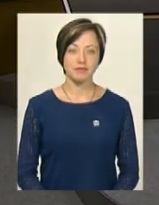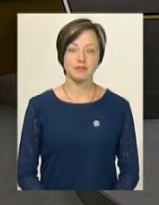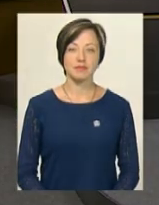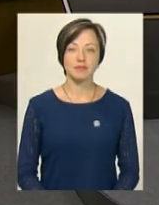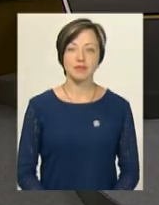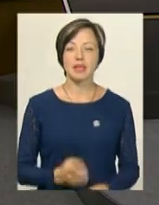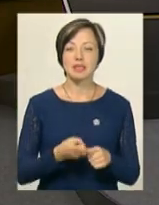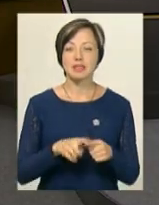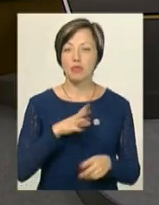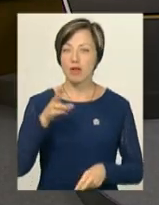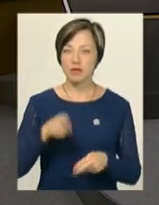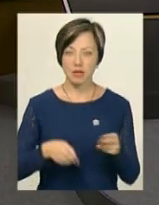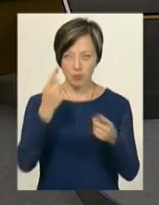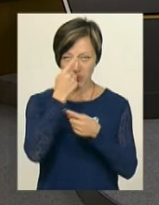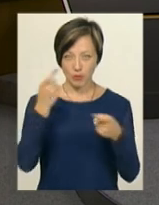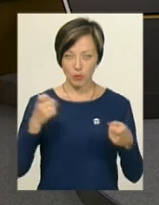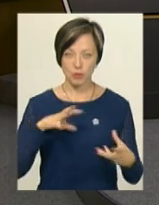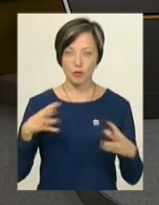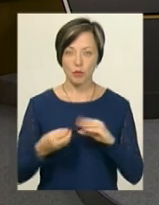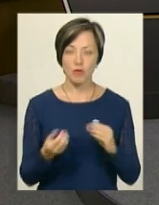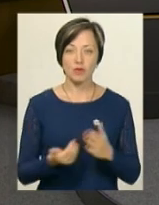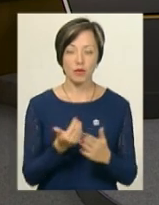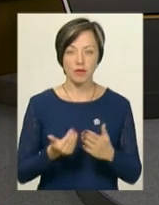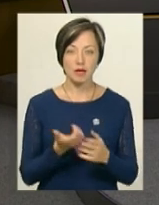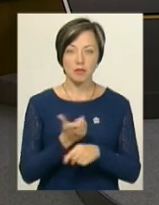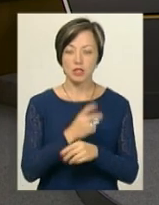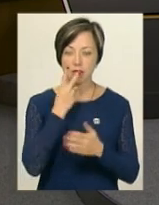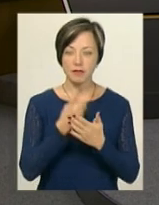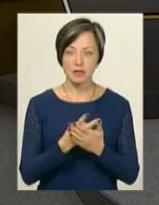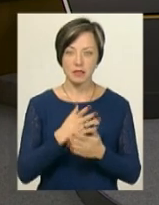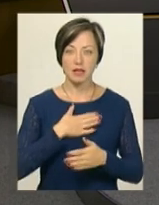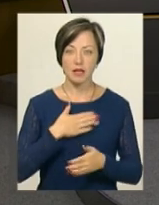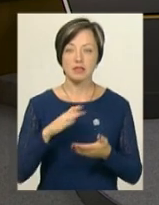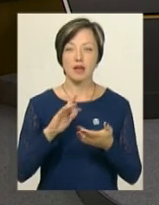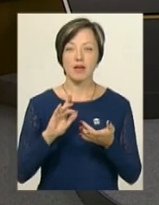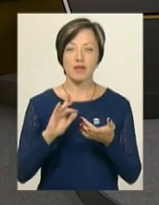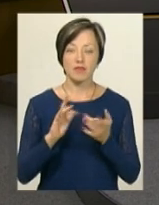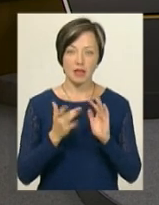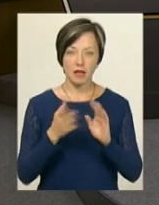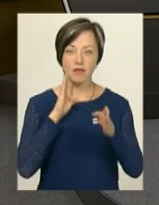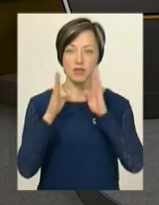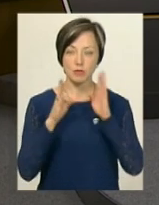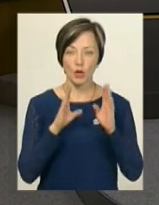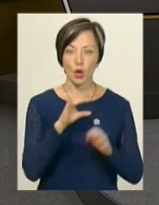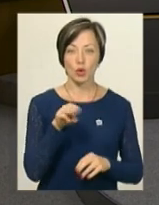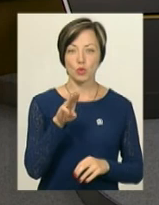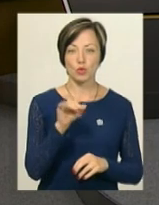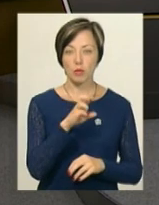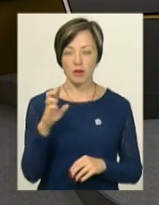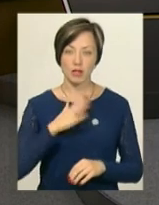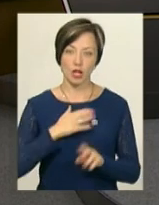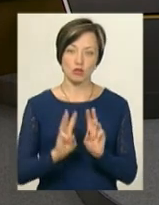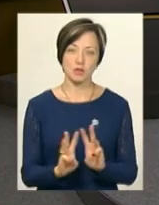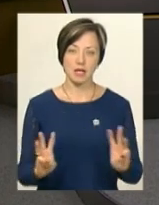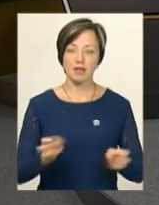І це було останнє повідомлення в підсумковому випуску новин. Більше дивіться нас у мережі Фейсбук, на каналі Ютуб та на нашому